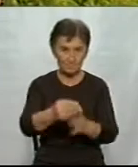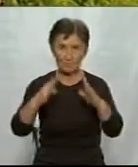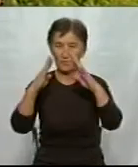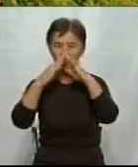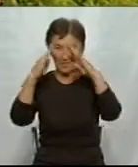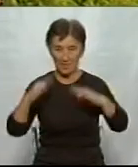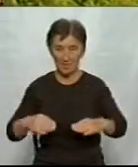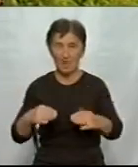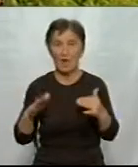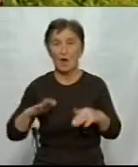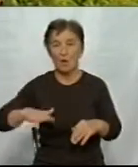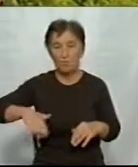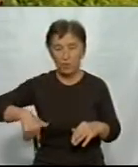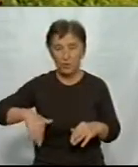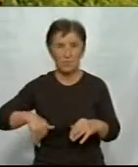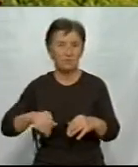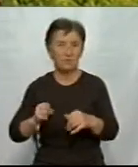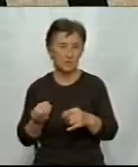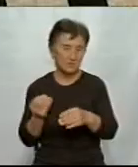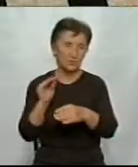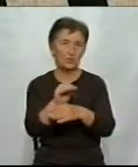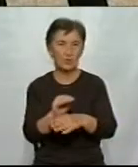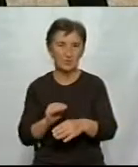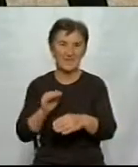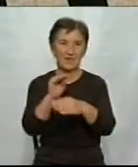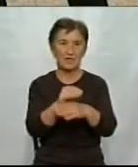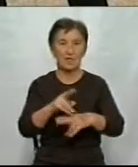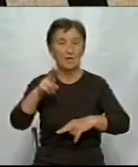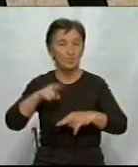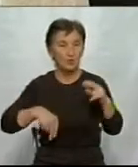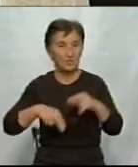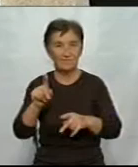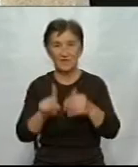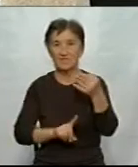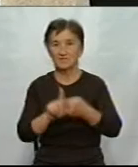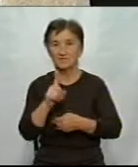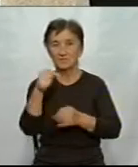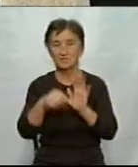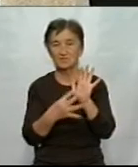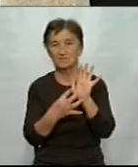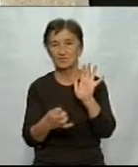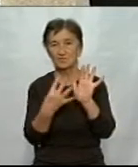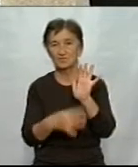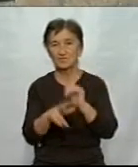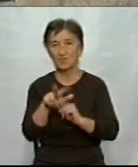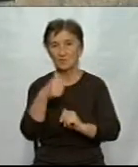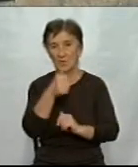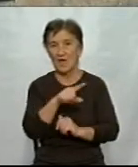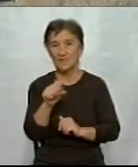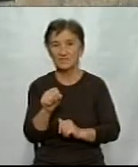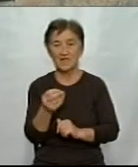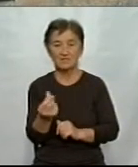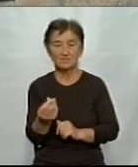І потім ще доносили гроші. Будувати цей будинок почали у 1993 році за гроші членів